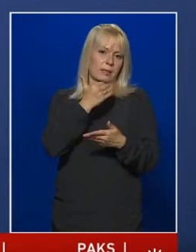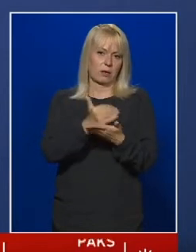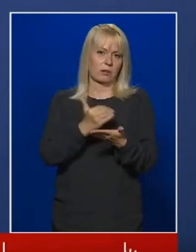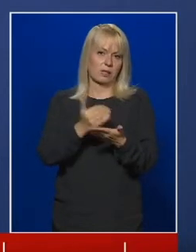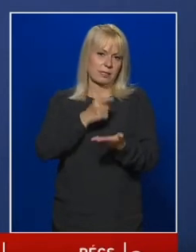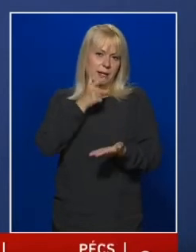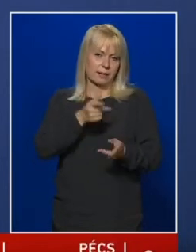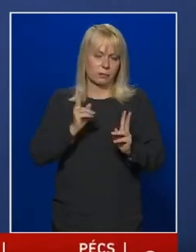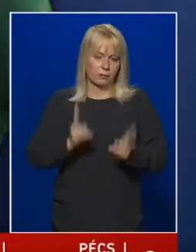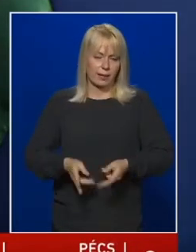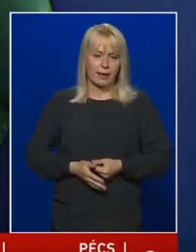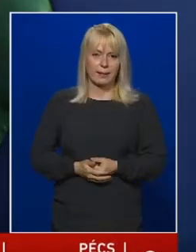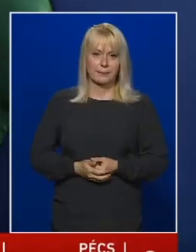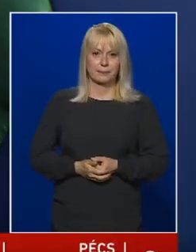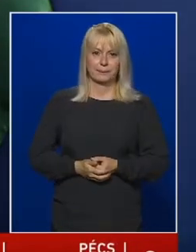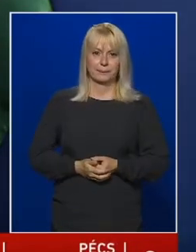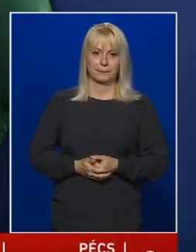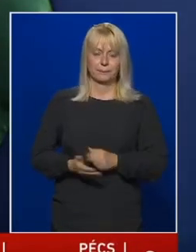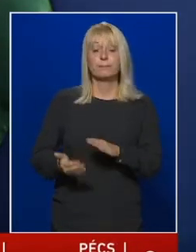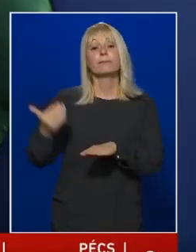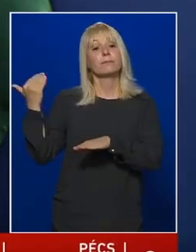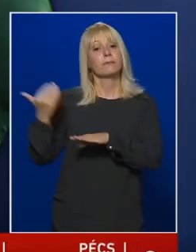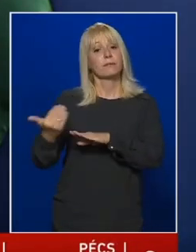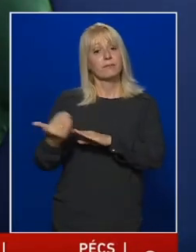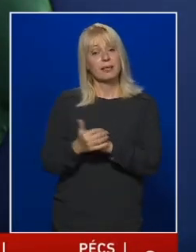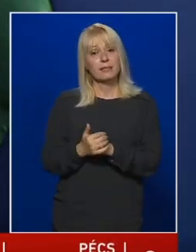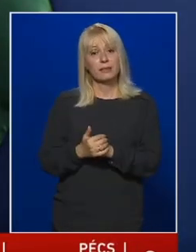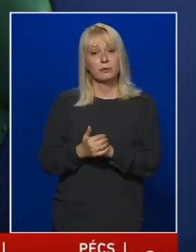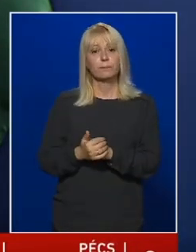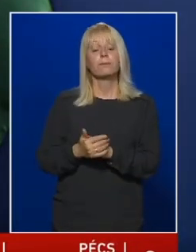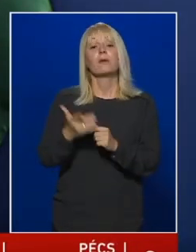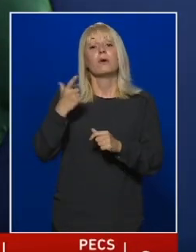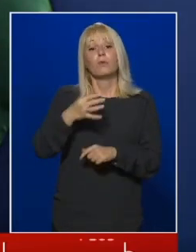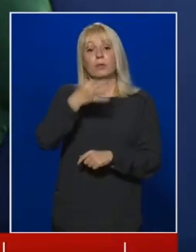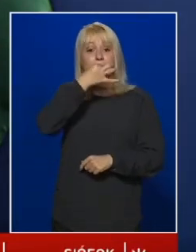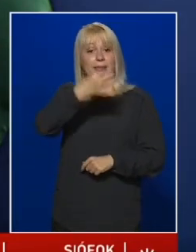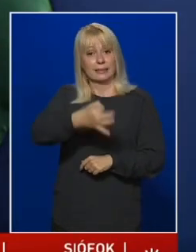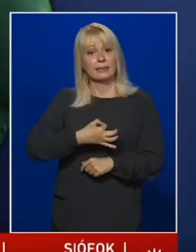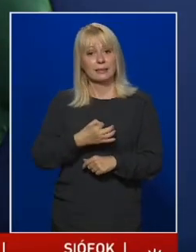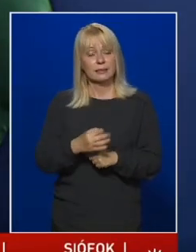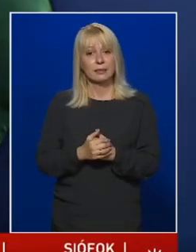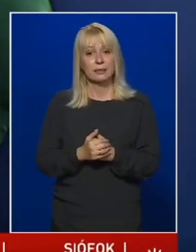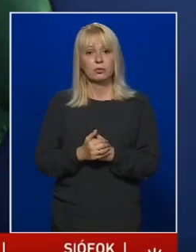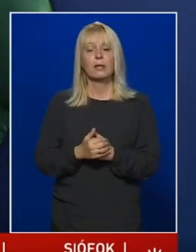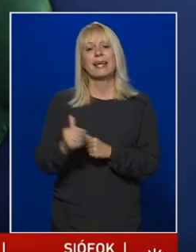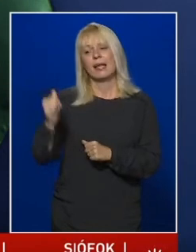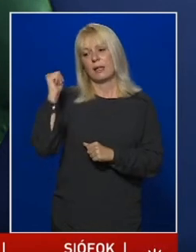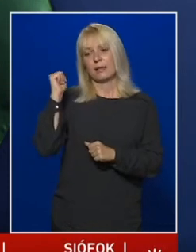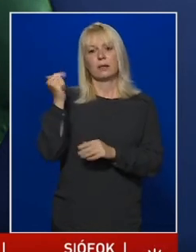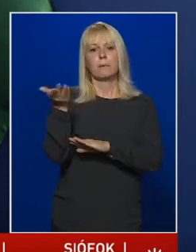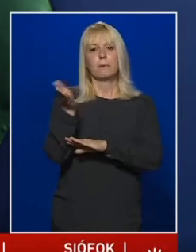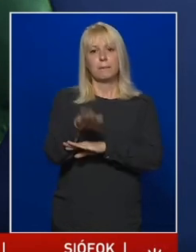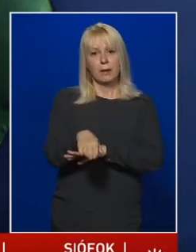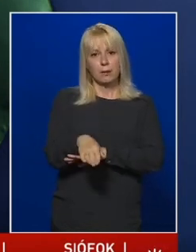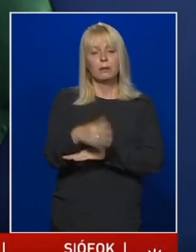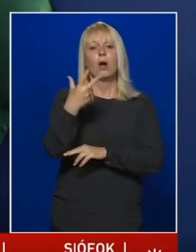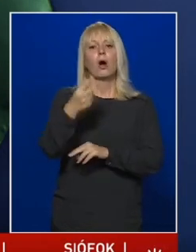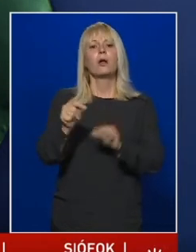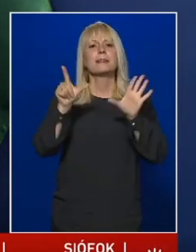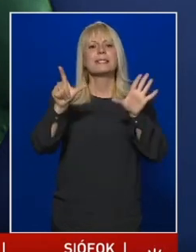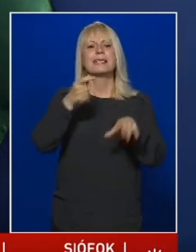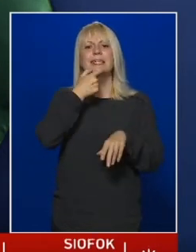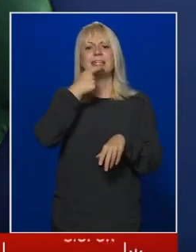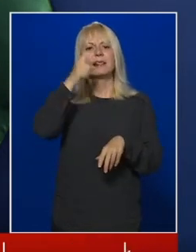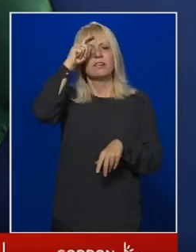használnunk kell. Végezetül érkezett kérdés azzal kapcsolatban, hogy a tegnap elhúnyt 37 éves